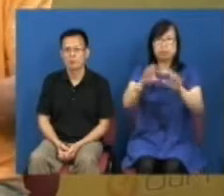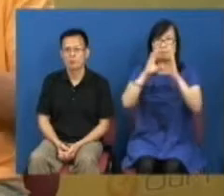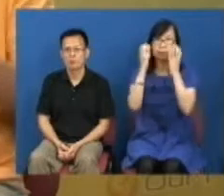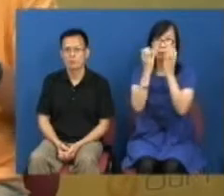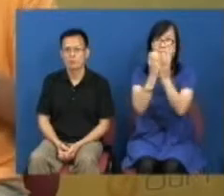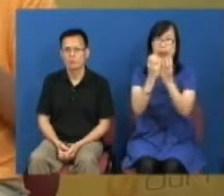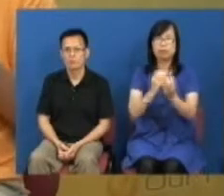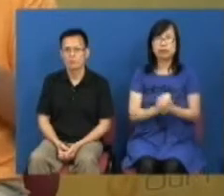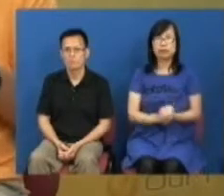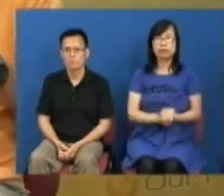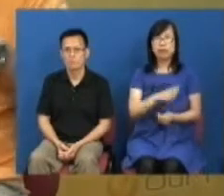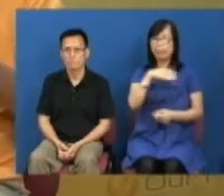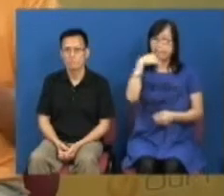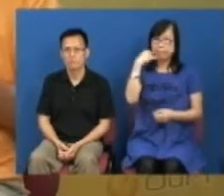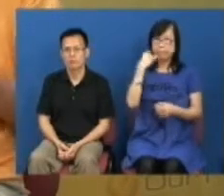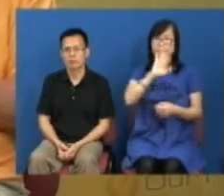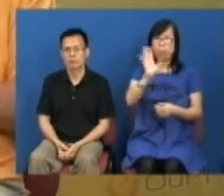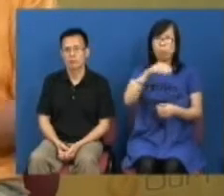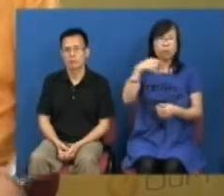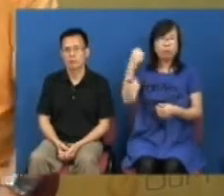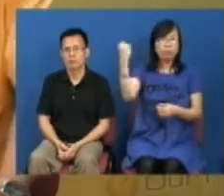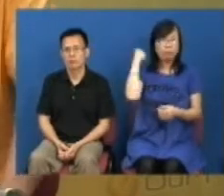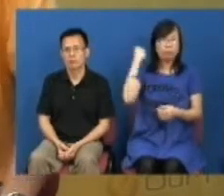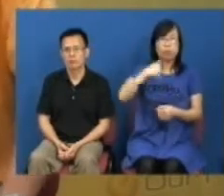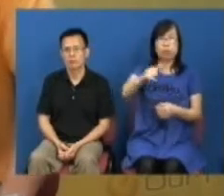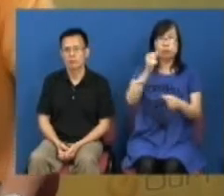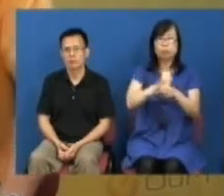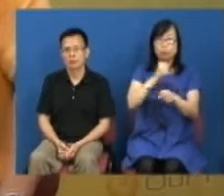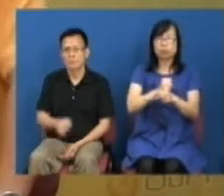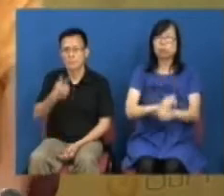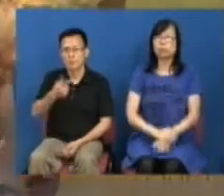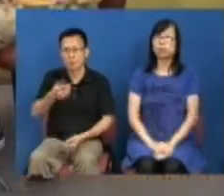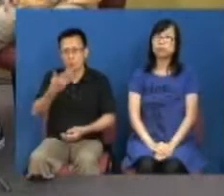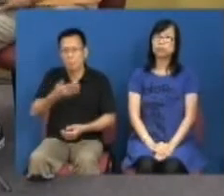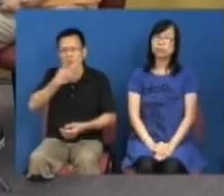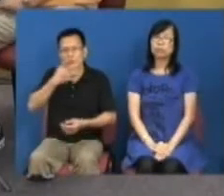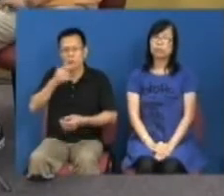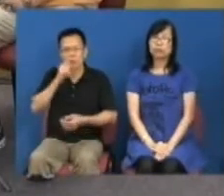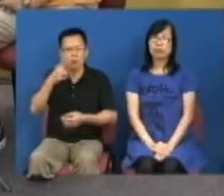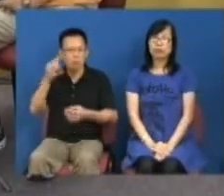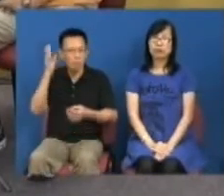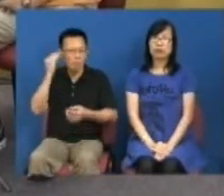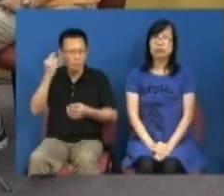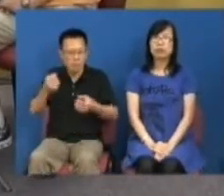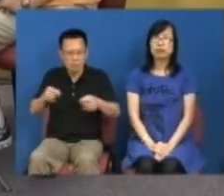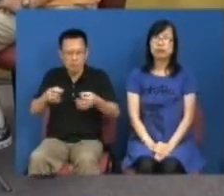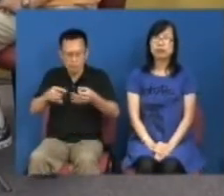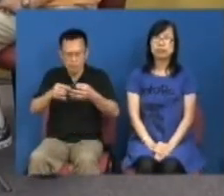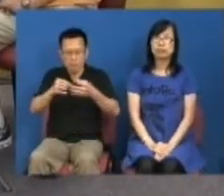民阵作为一个民间团体其实没有能力去做到这里今早你有没有听周庸做节目那个千禧年代